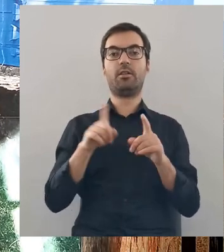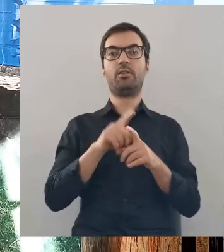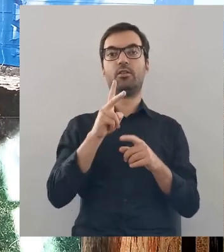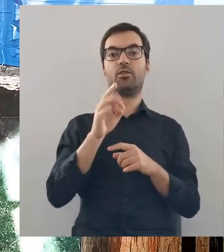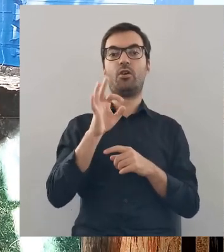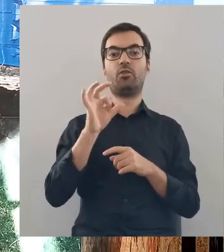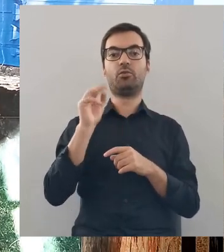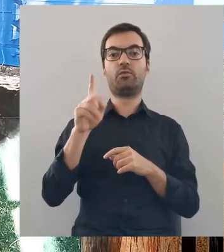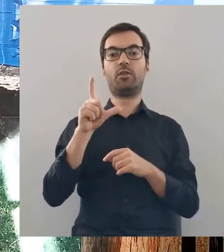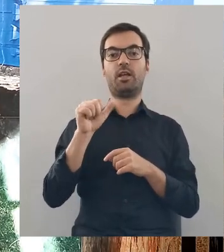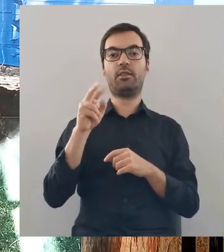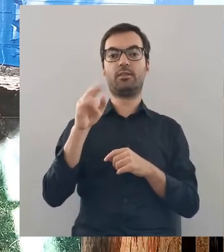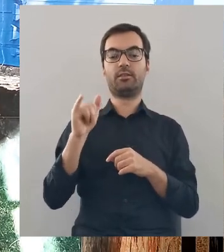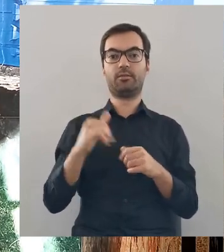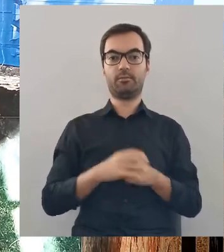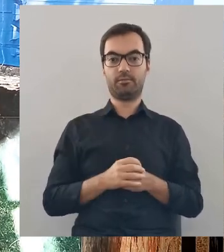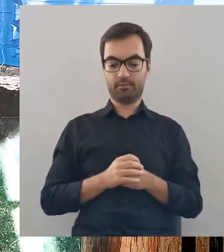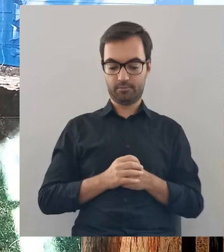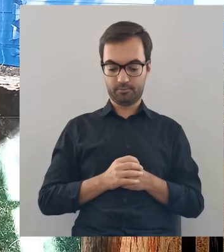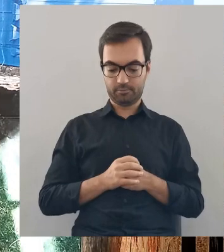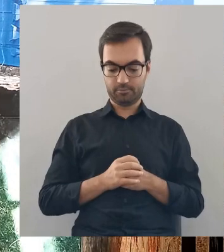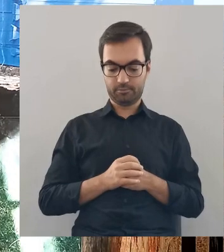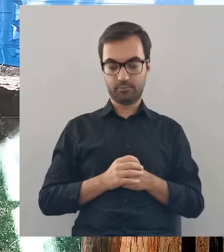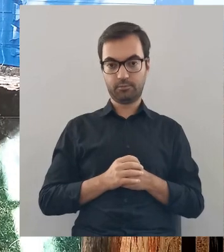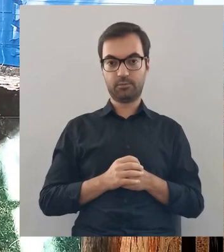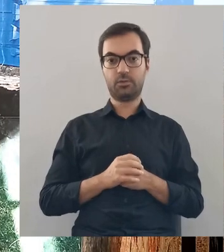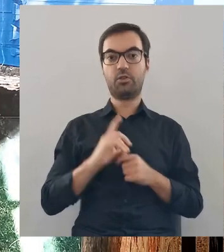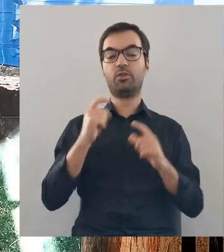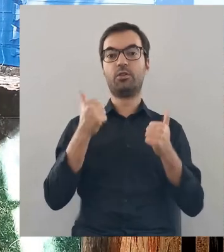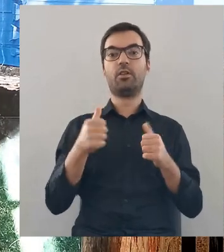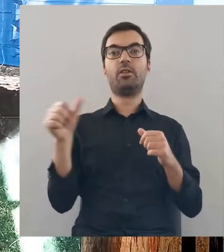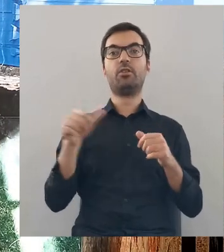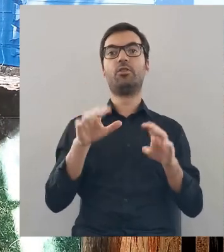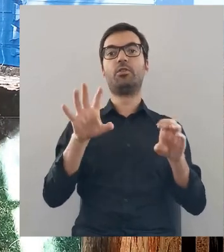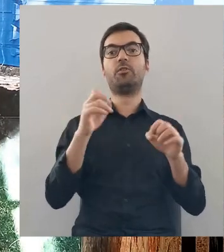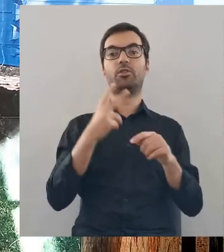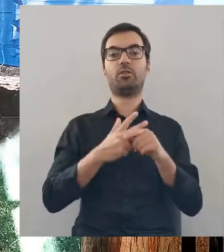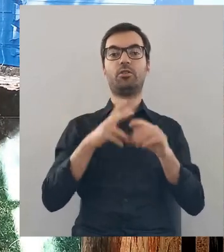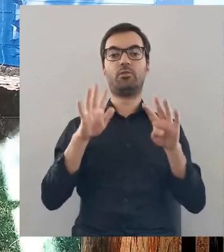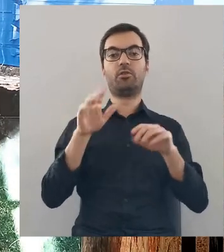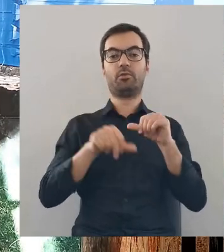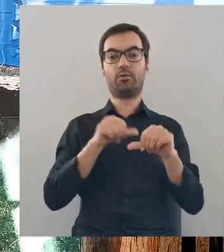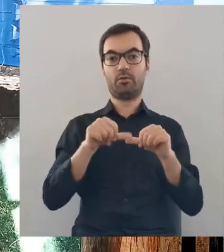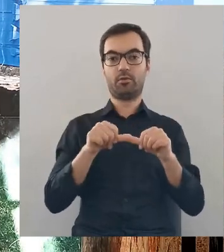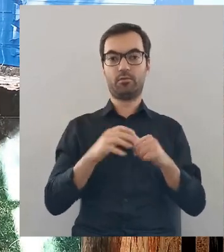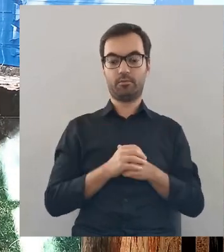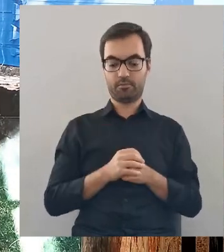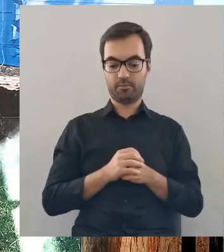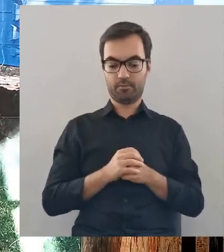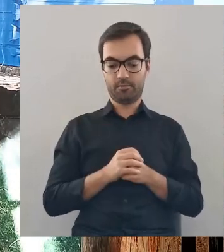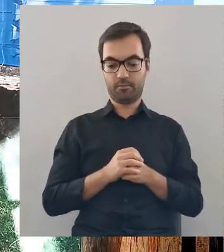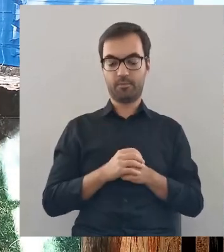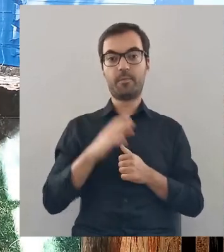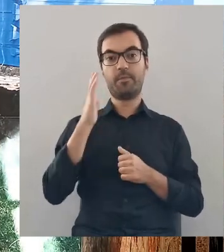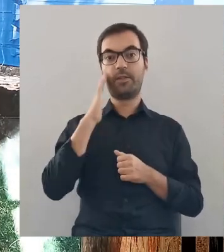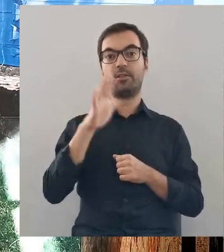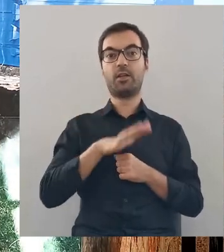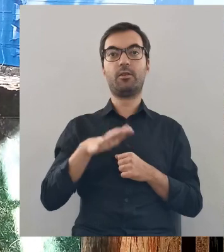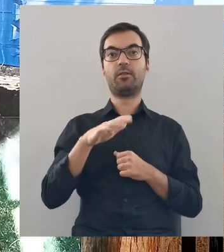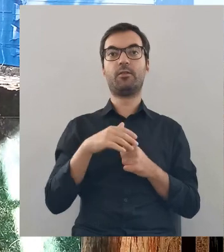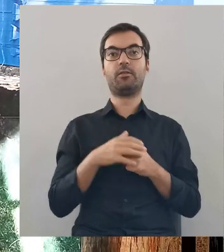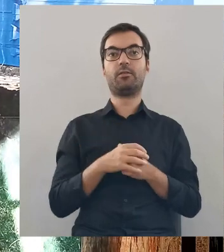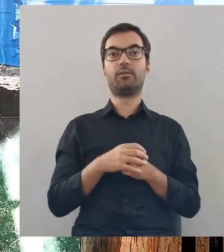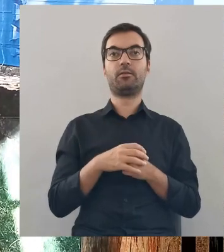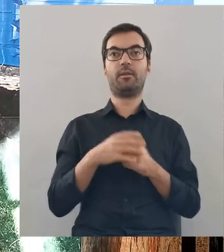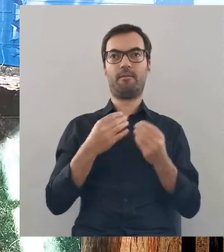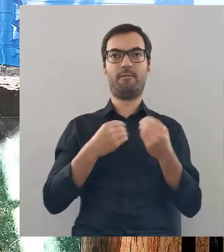w samym Kosowie Lackim. Co się stało w roku 1939? Ponieważ